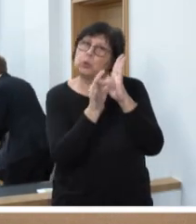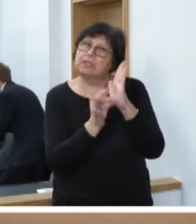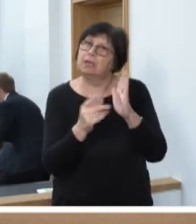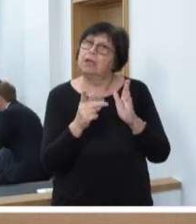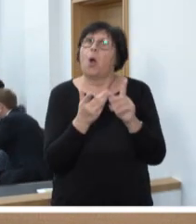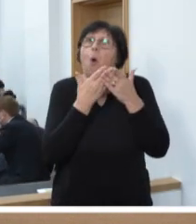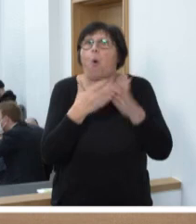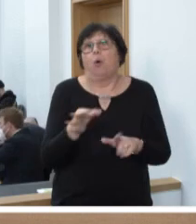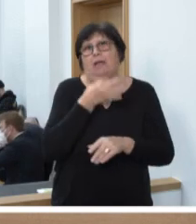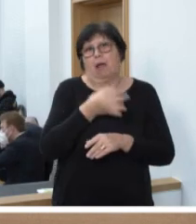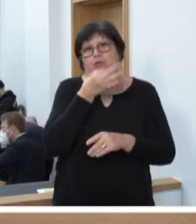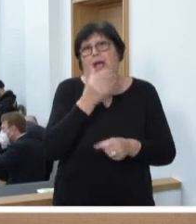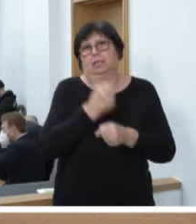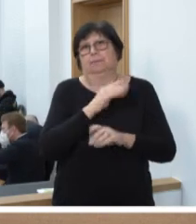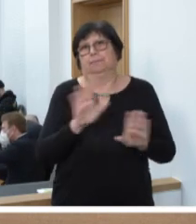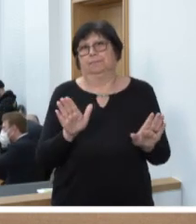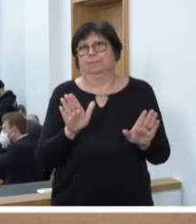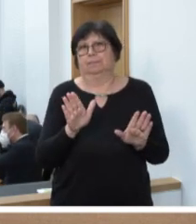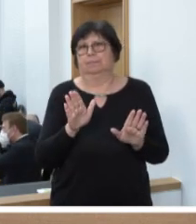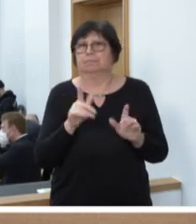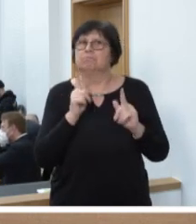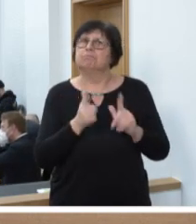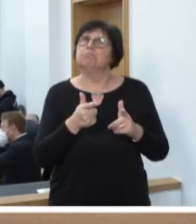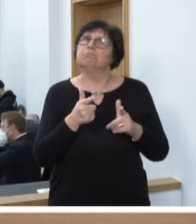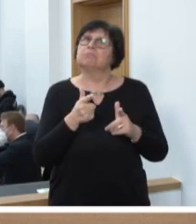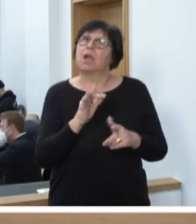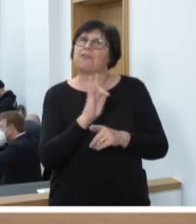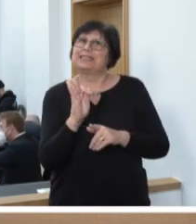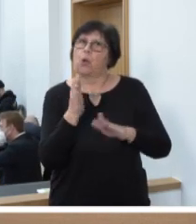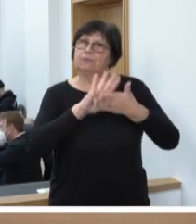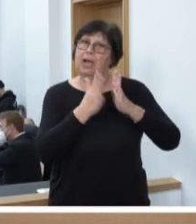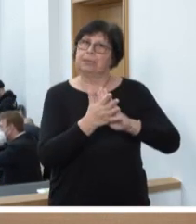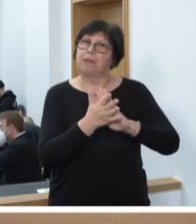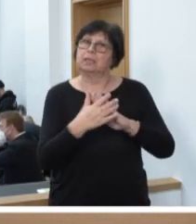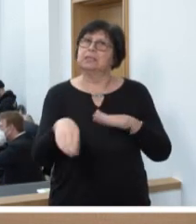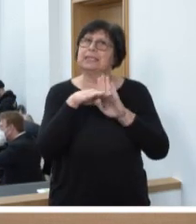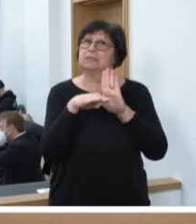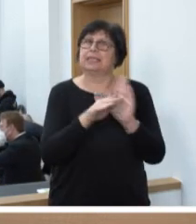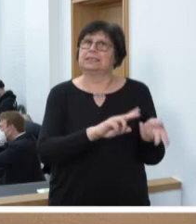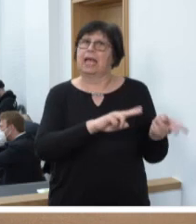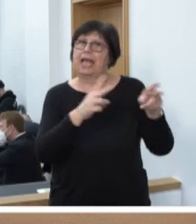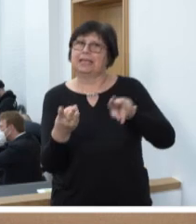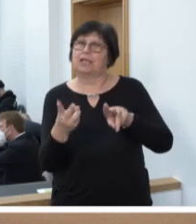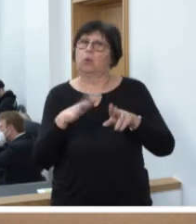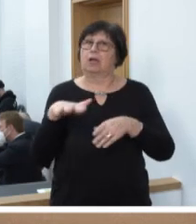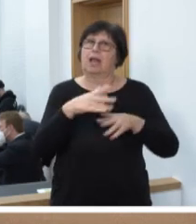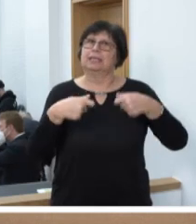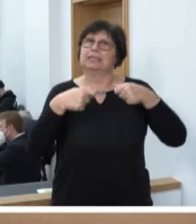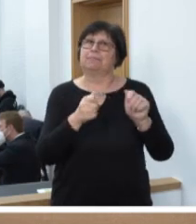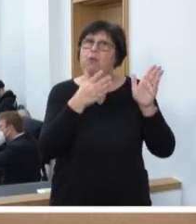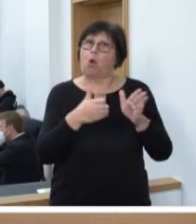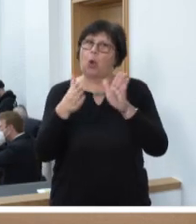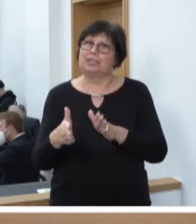ohne Aussprache statt. Die Fraktionen haben sich darauf verständigt, das Gesetz zur Änderung der Landesbauordnung und weiterer